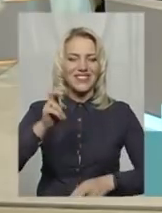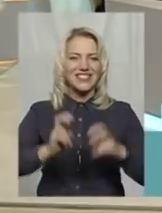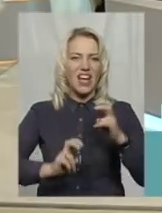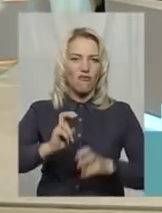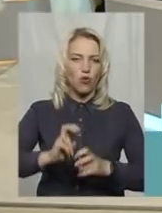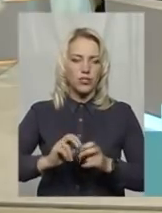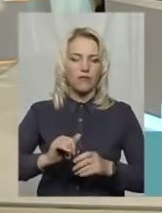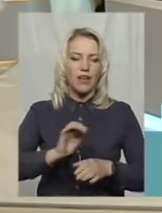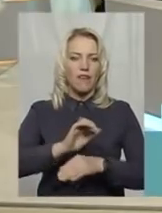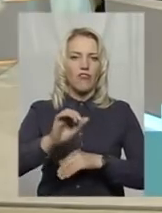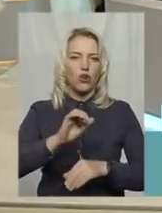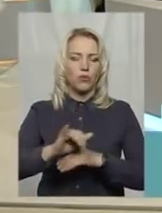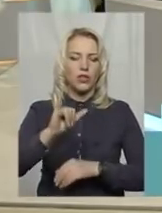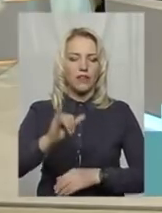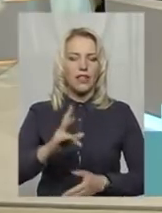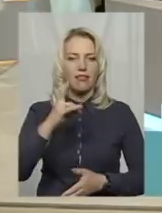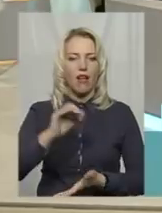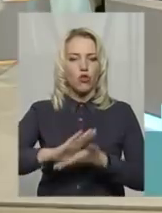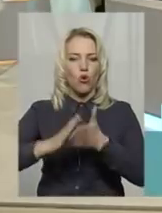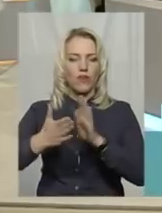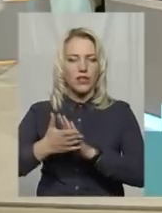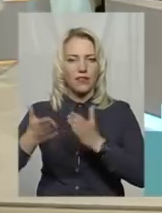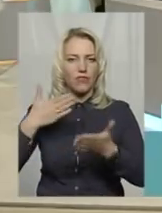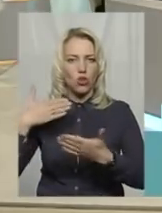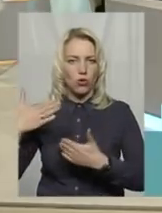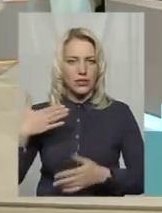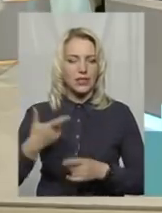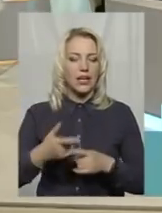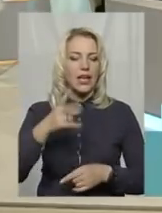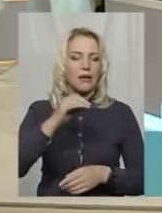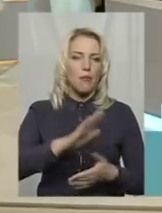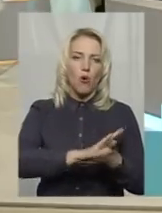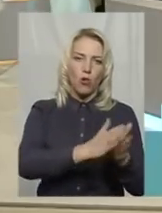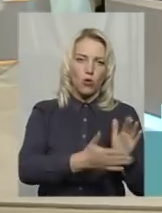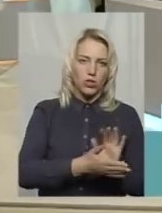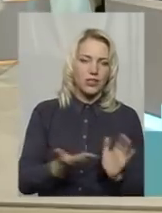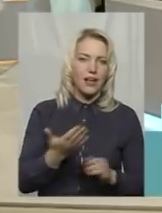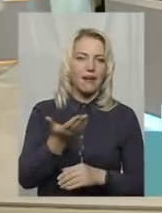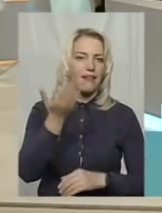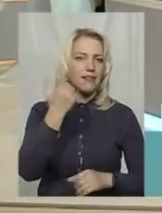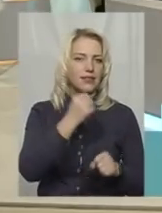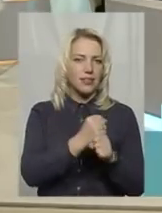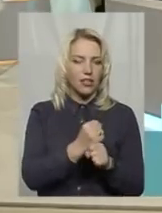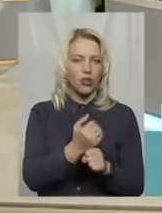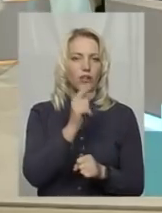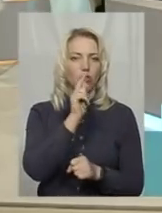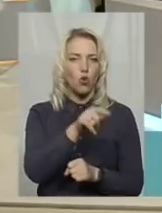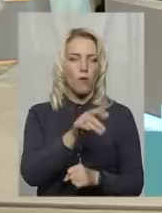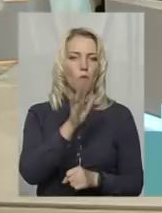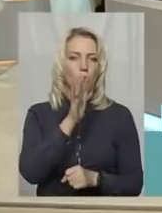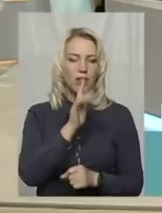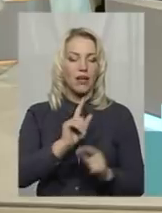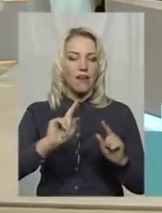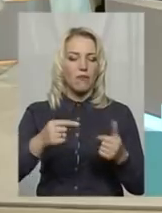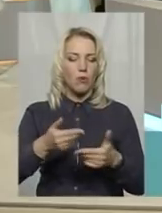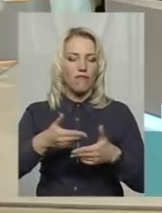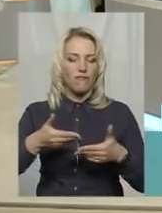та на договірних відносинах. Разом з тим, положення, яке ще діяло на той момент, вимагало